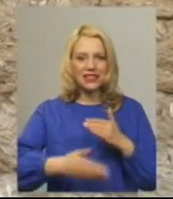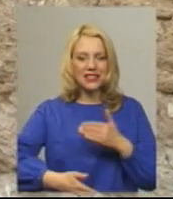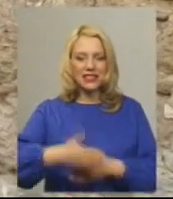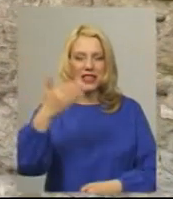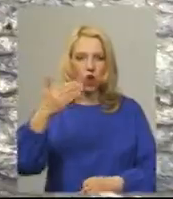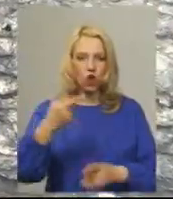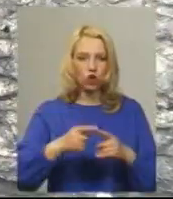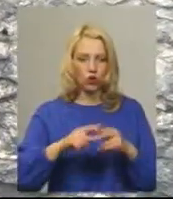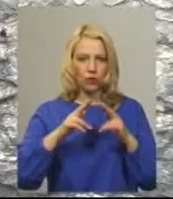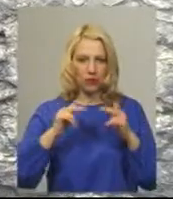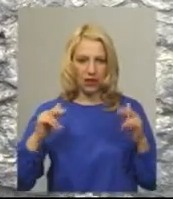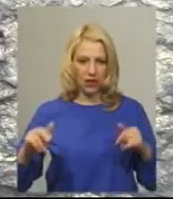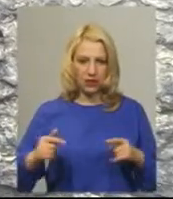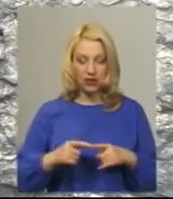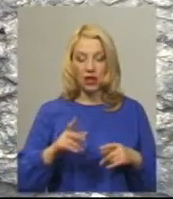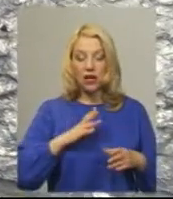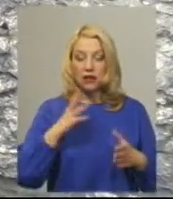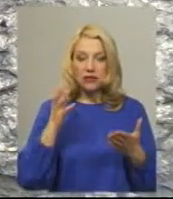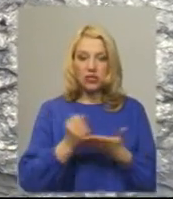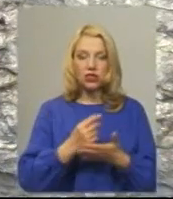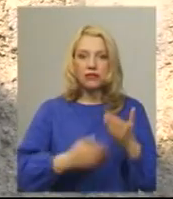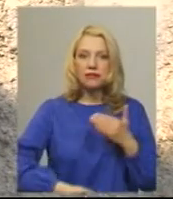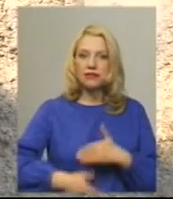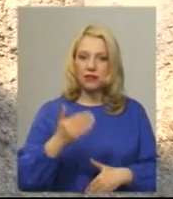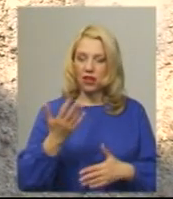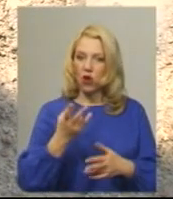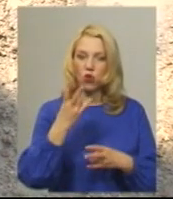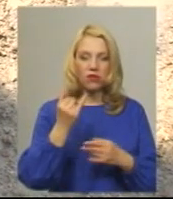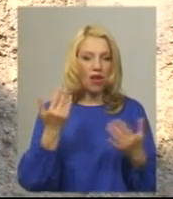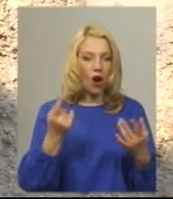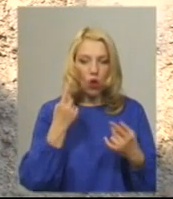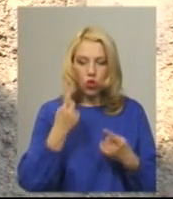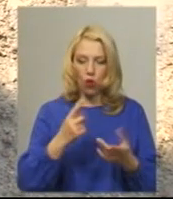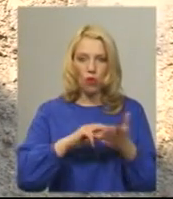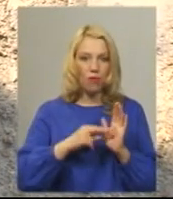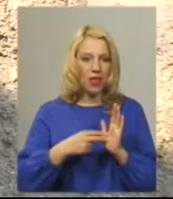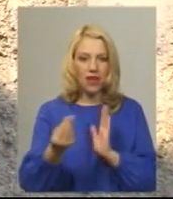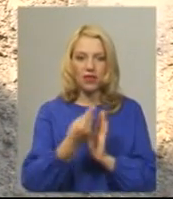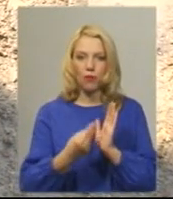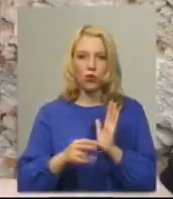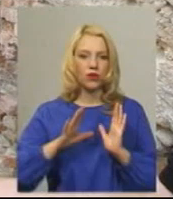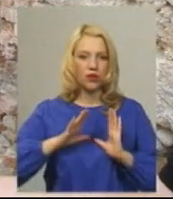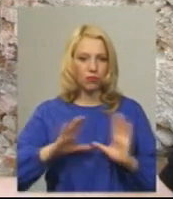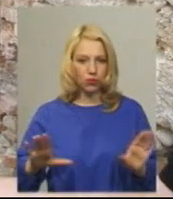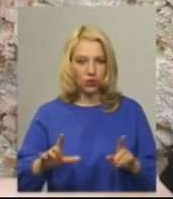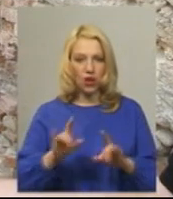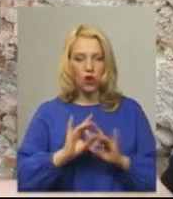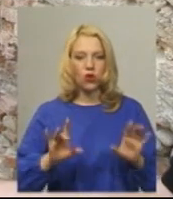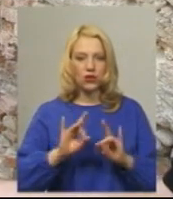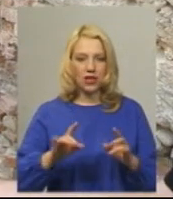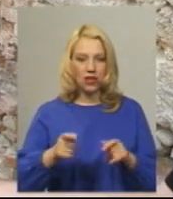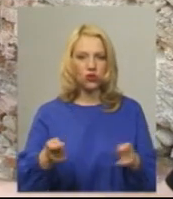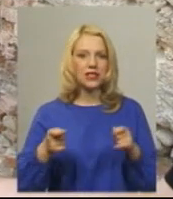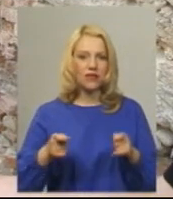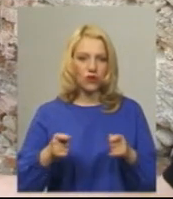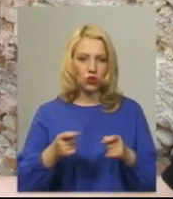-археологічних досліджень науковців натрапили на стіну, якої на жодних картах і планах досі не бачили, каже завідувач сектором археології заповідника Меджибіж